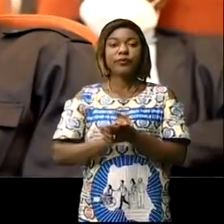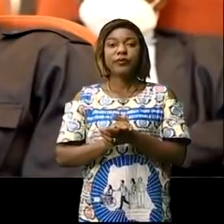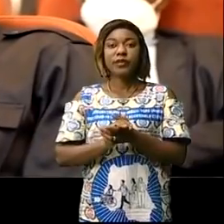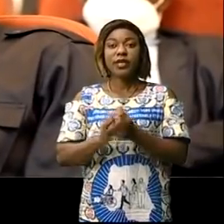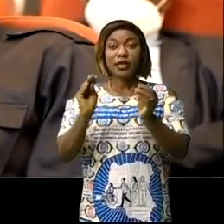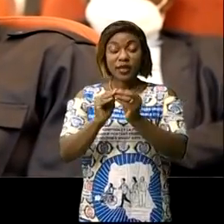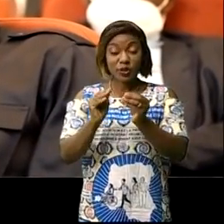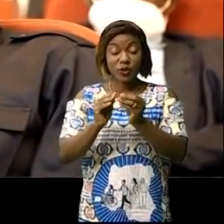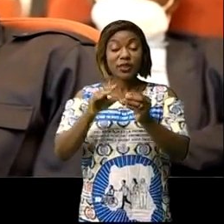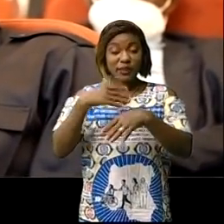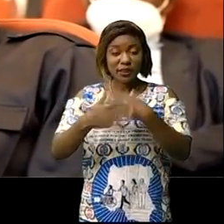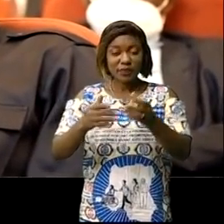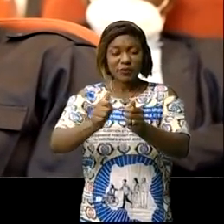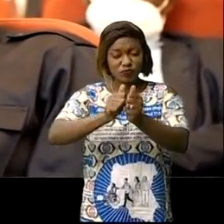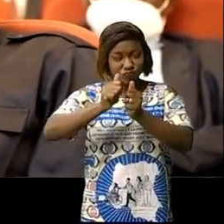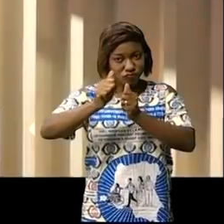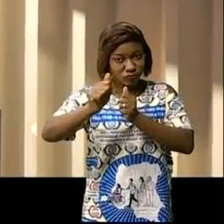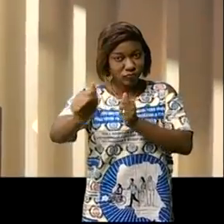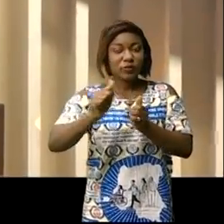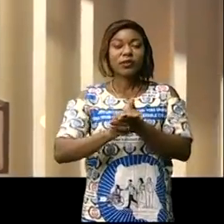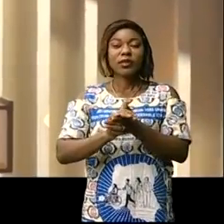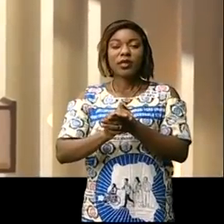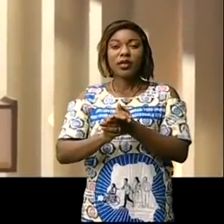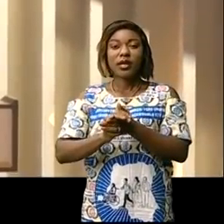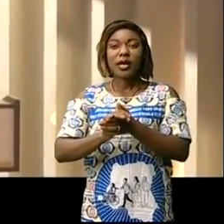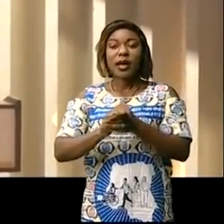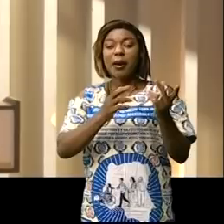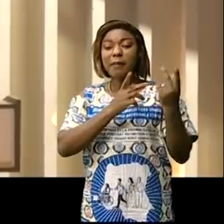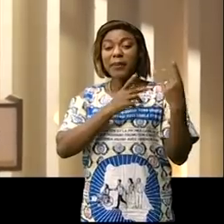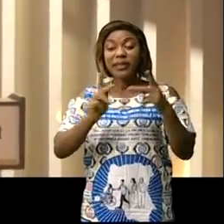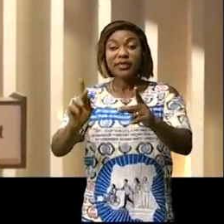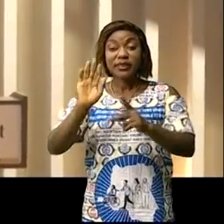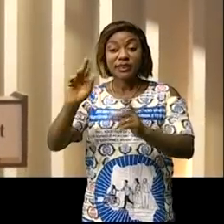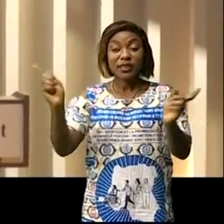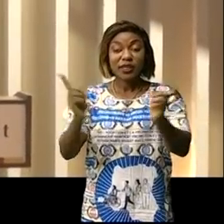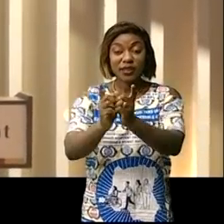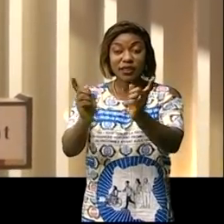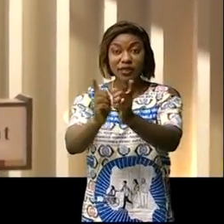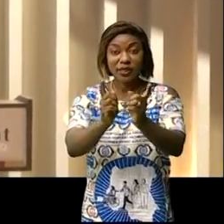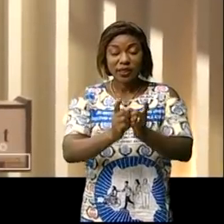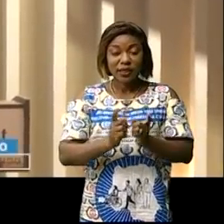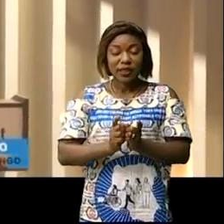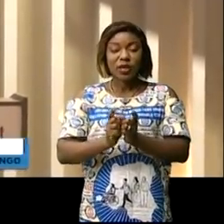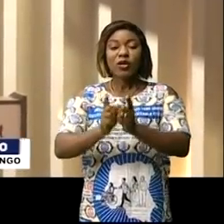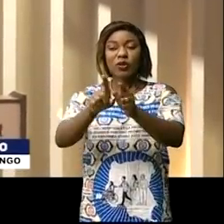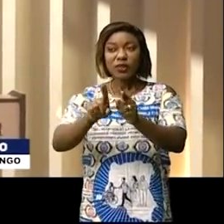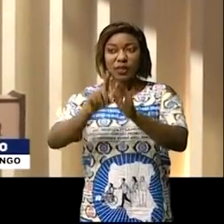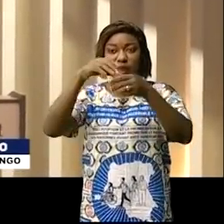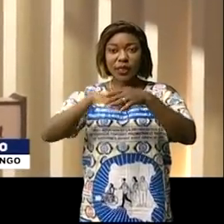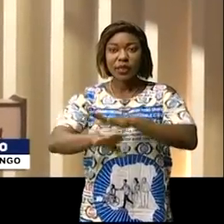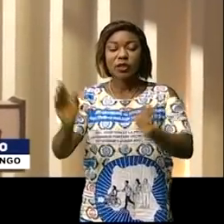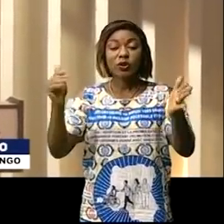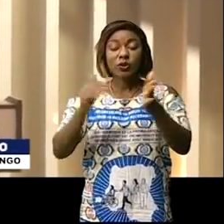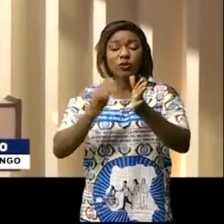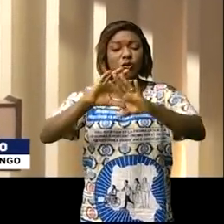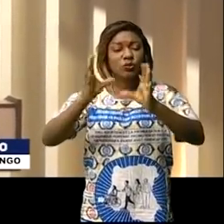s'était largement dégagé à la suite de ces consultations sur la nécessité d'entrer en guerre contre